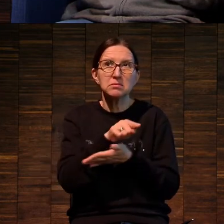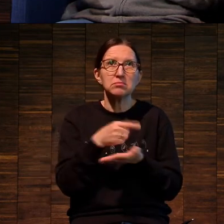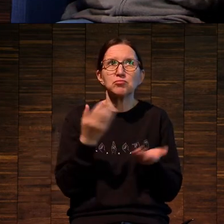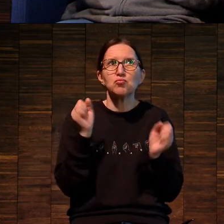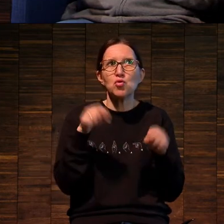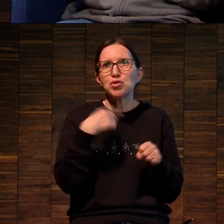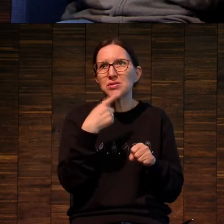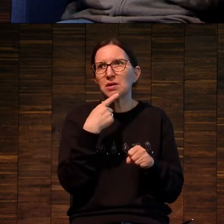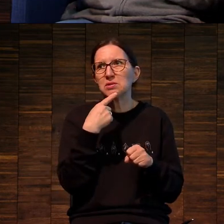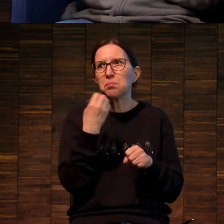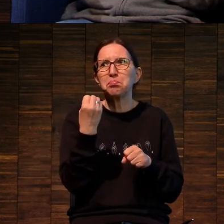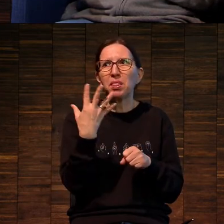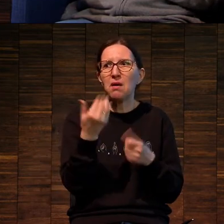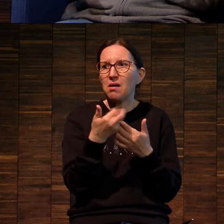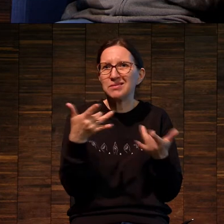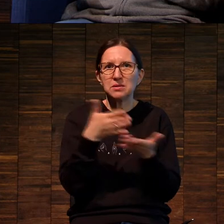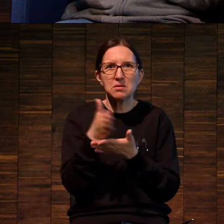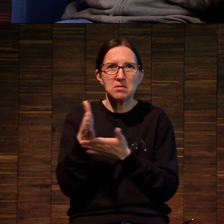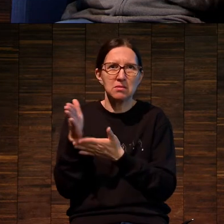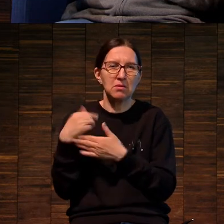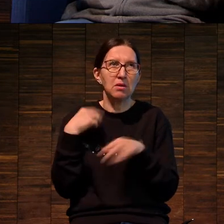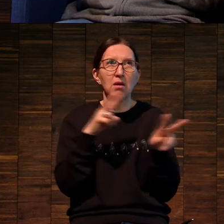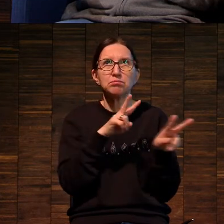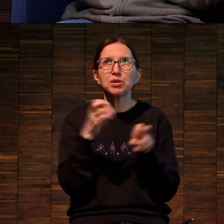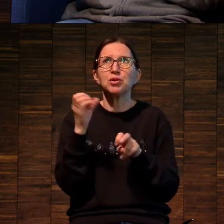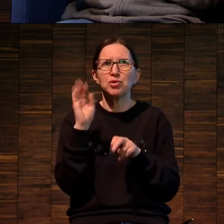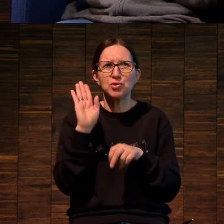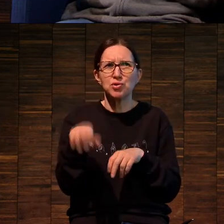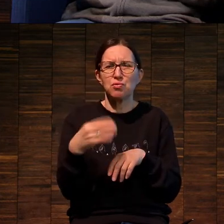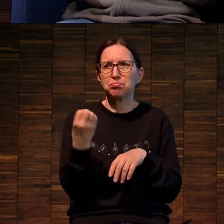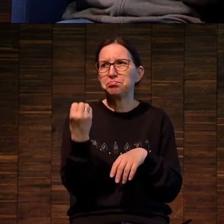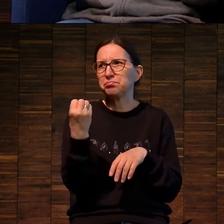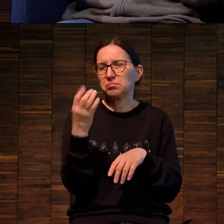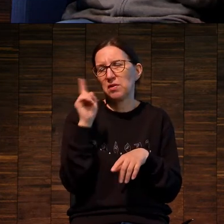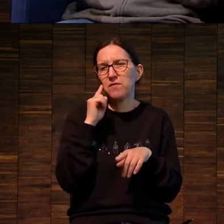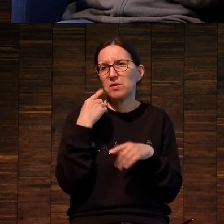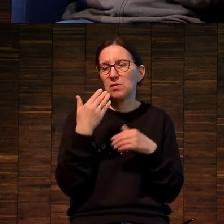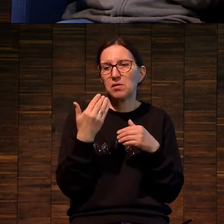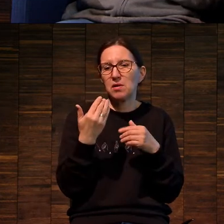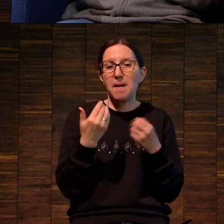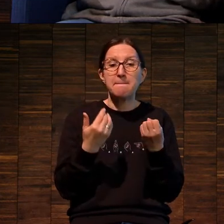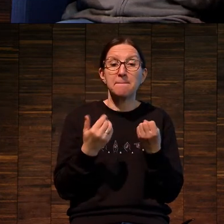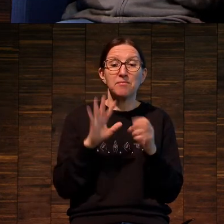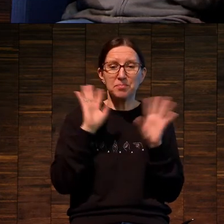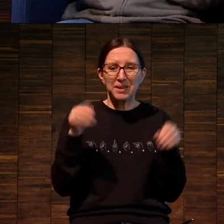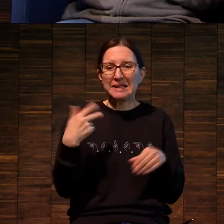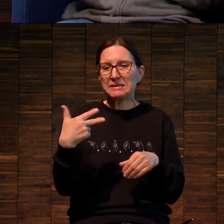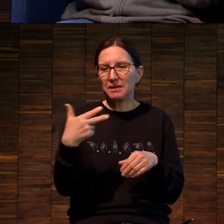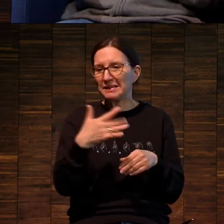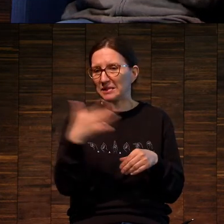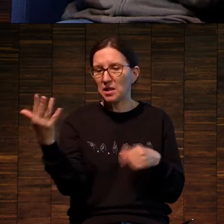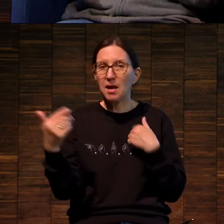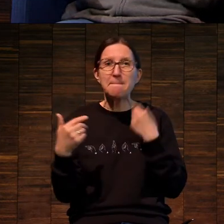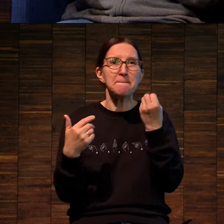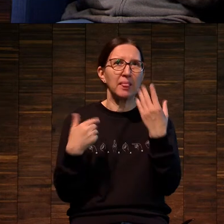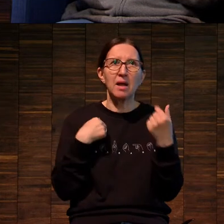полтора десятка я на память воспроизведу, еще полтора десятка, которых я, наверное, даже не знал бы.